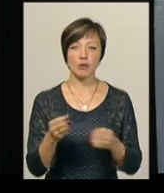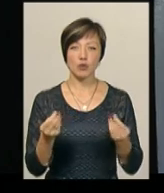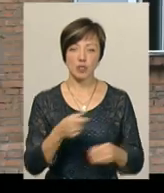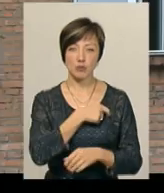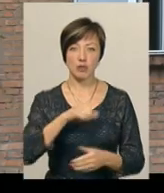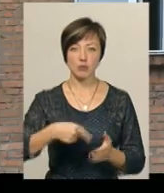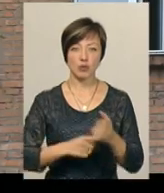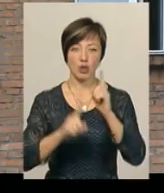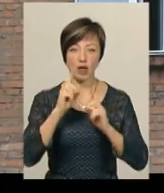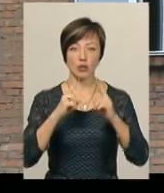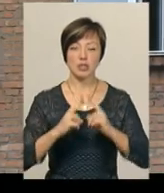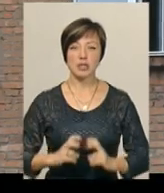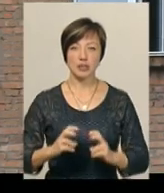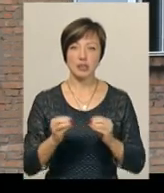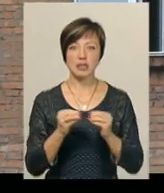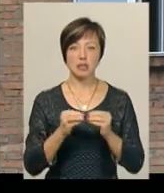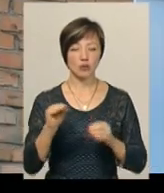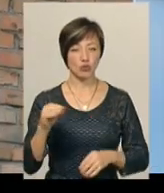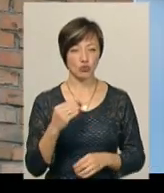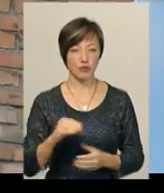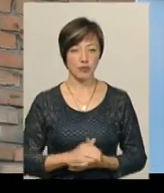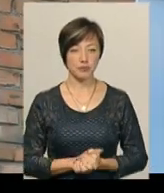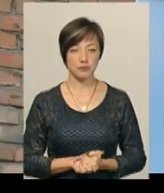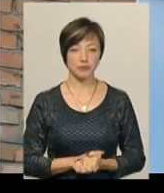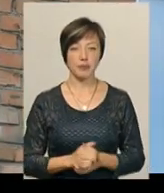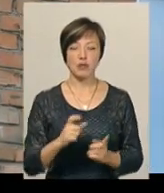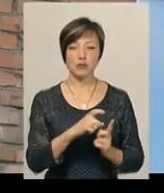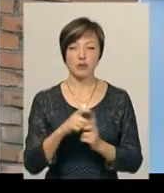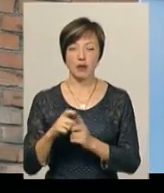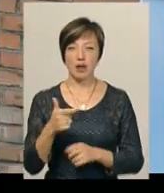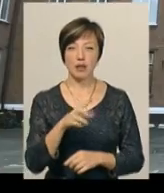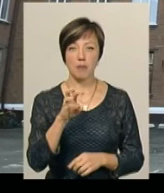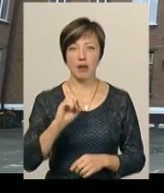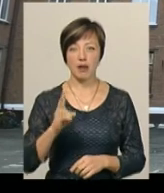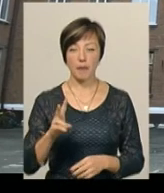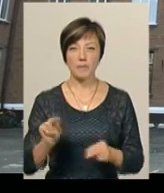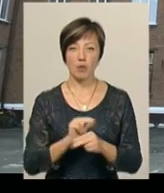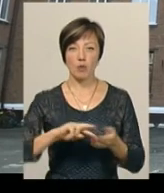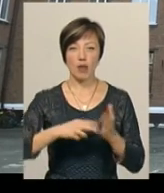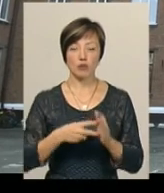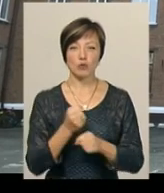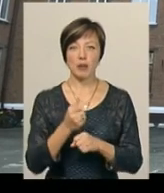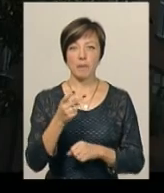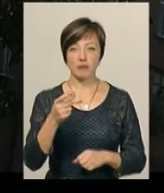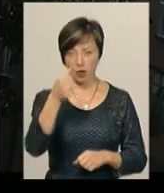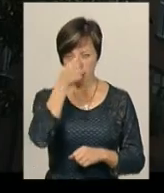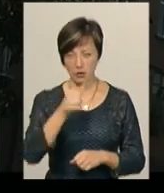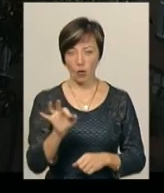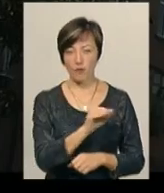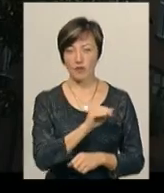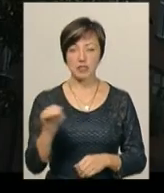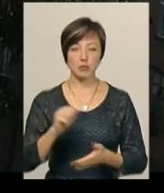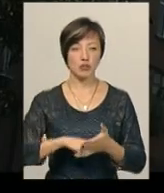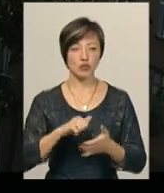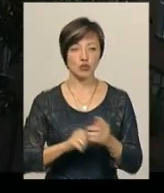депутати міської ради розглянуть на сесії 10 жовтня. За словами Галини Мальник, ремонт планують зробити за півтора місяця. Офіційної